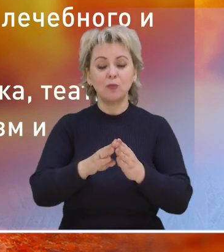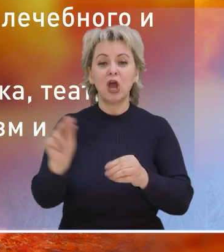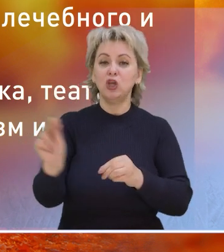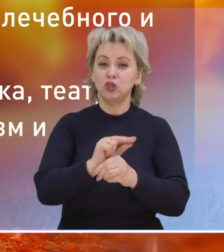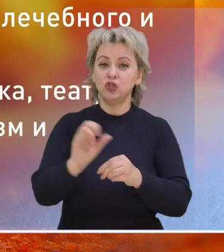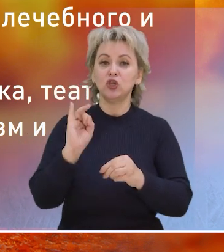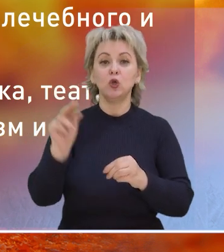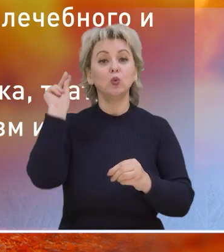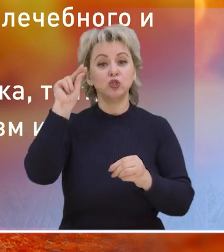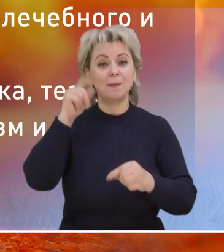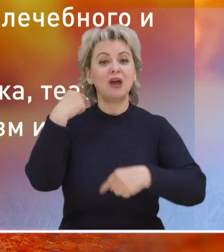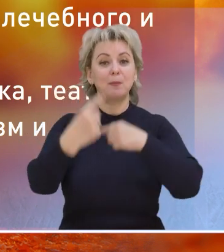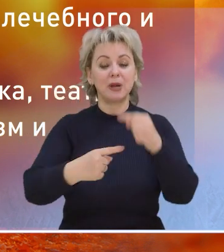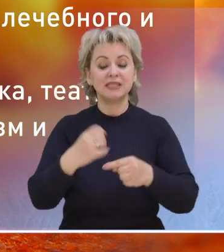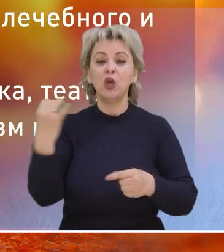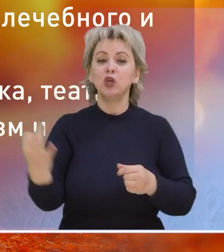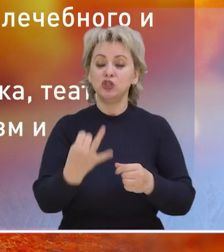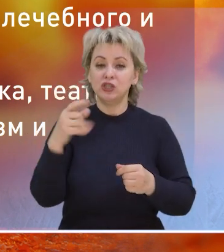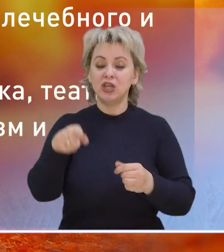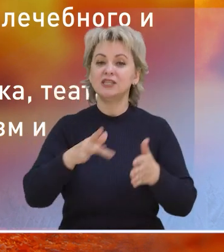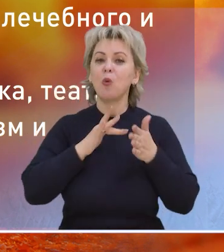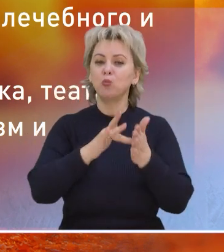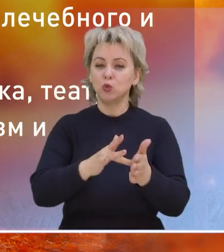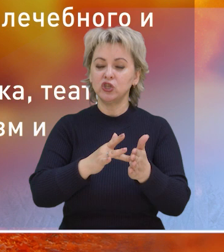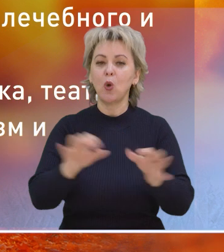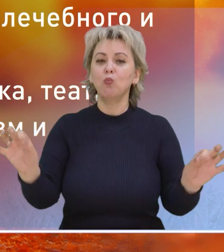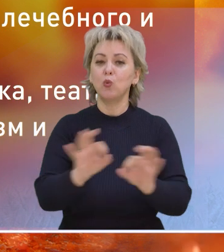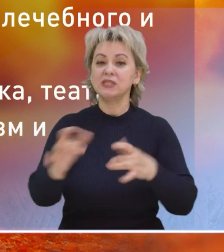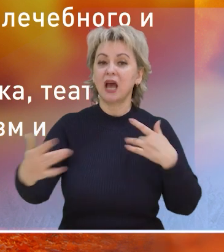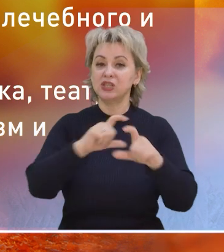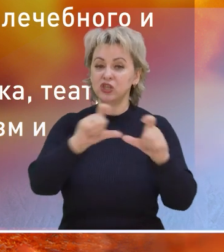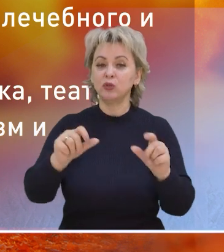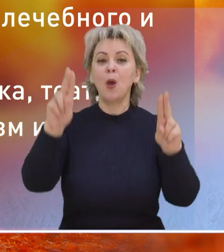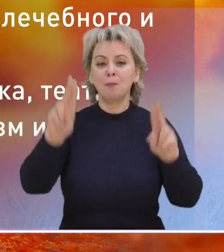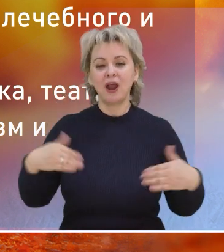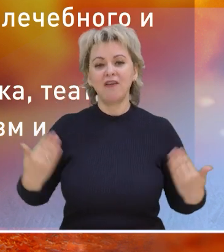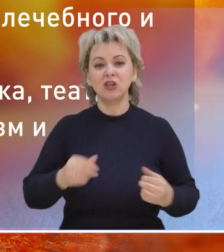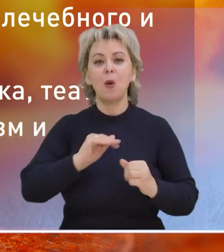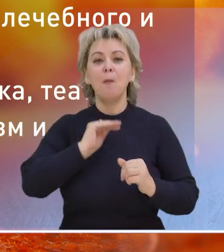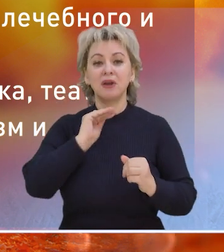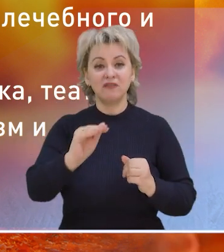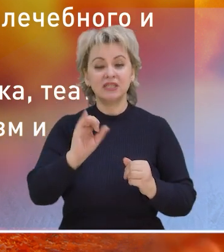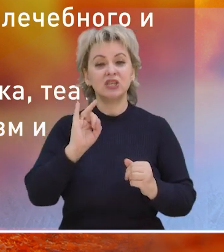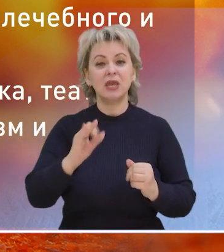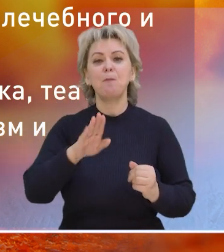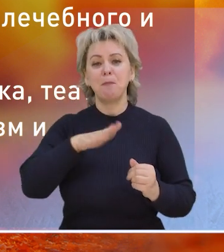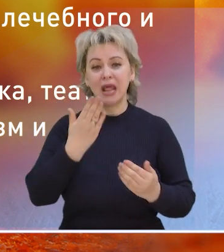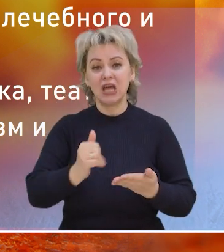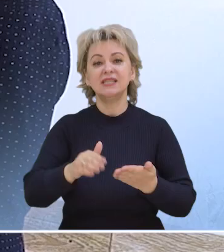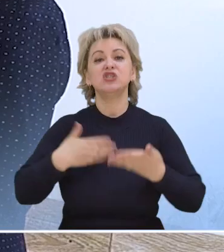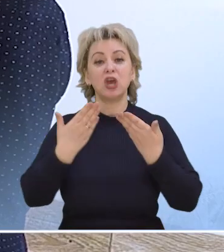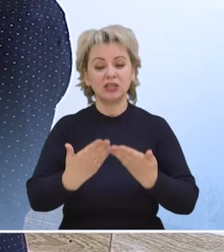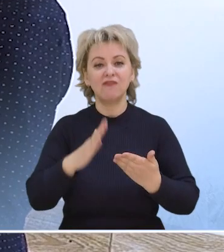совмещение лечебного и учебного процессов. Интересы – путешествия, музыка, театр, кредо жизни, профессионализм и